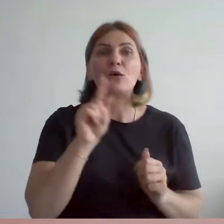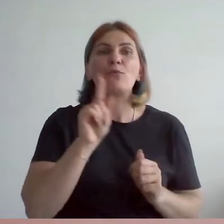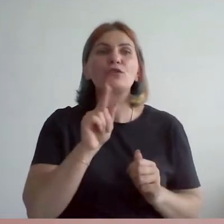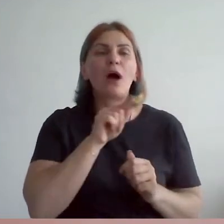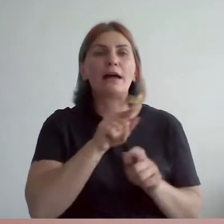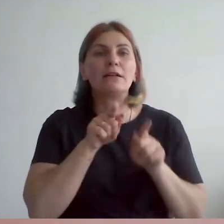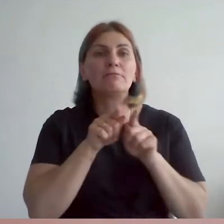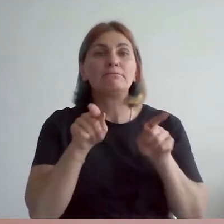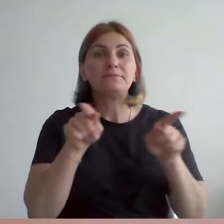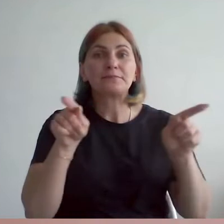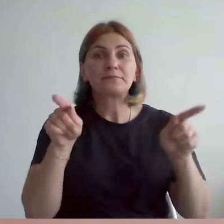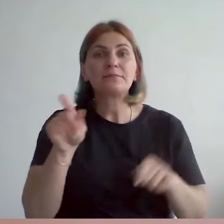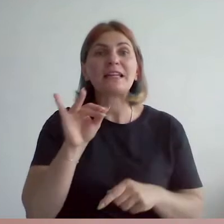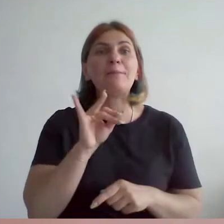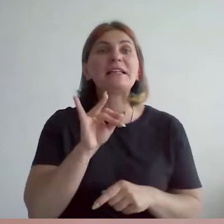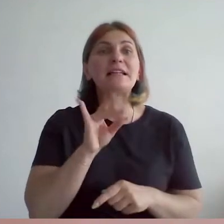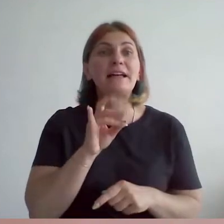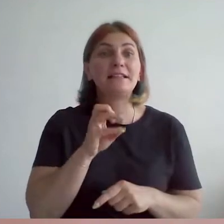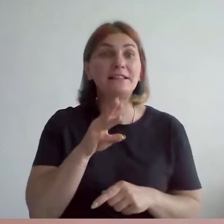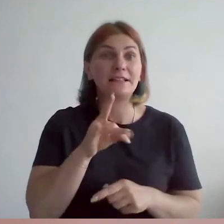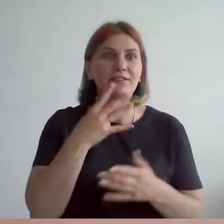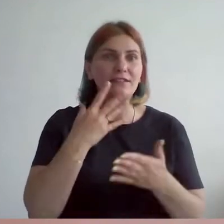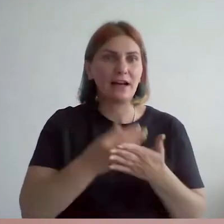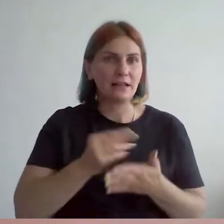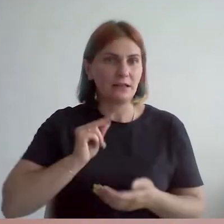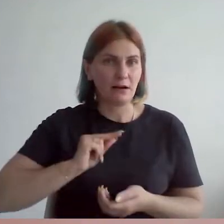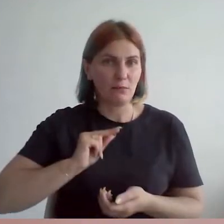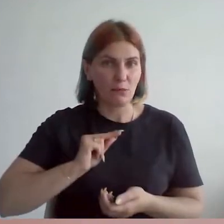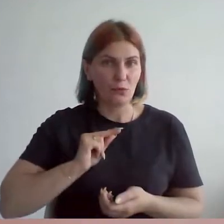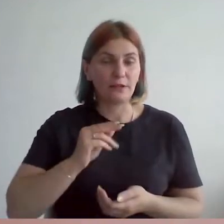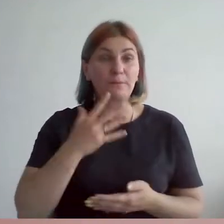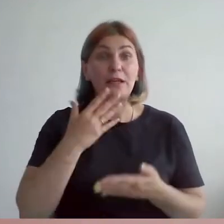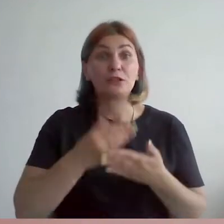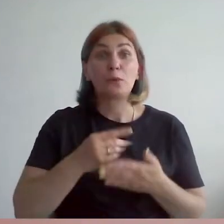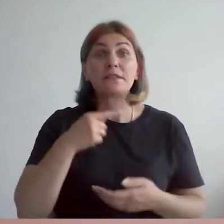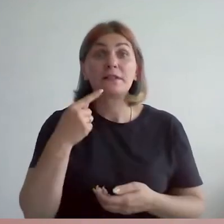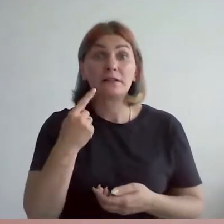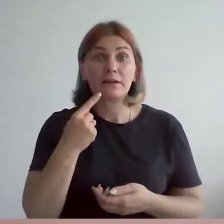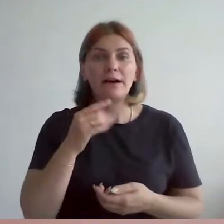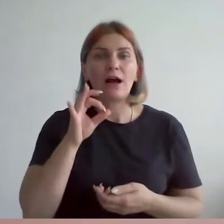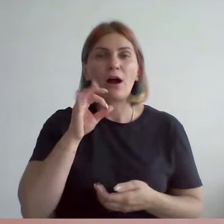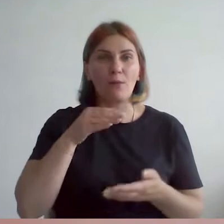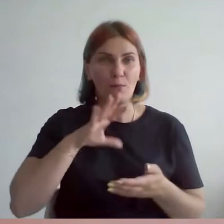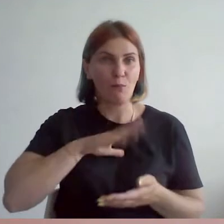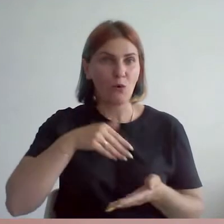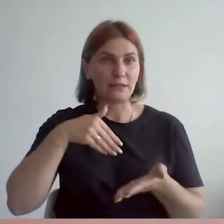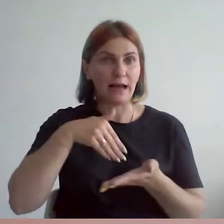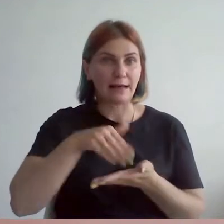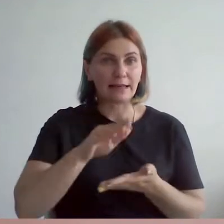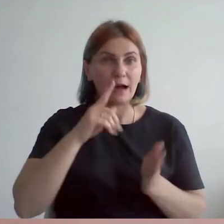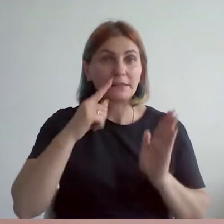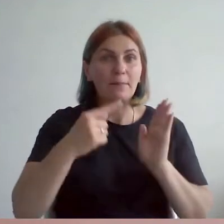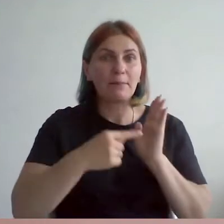импрессионисты в своих работах. Собственно говоря, после отказа попасть